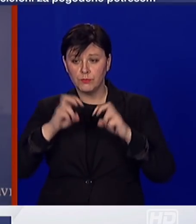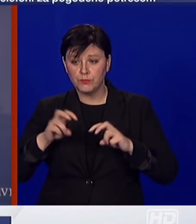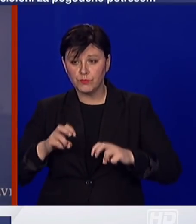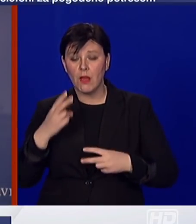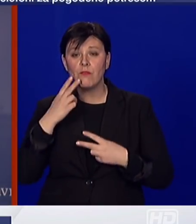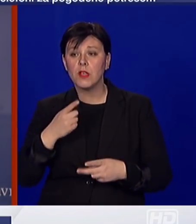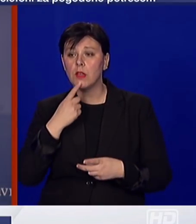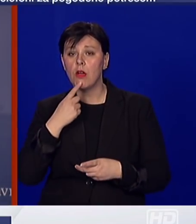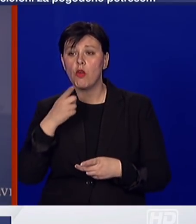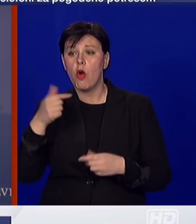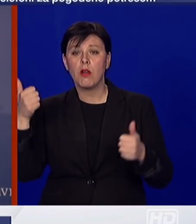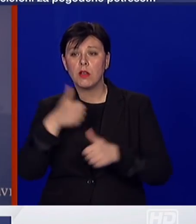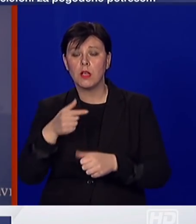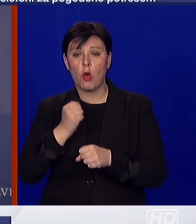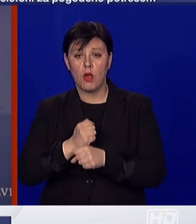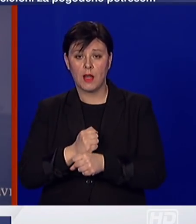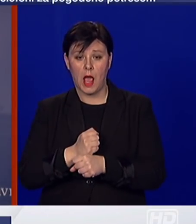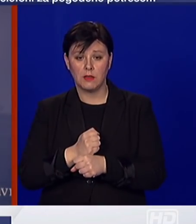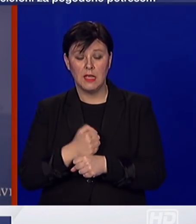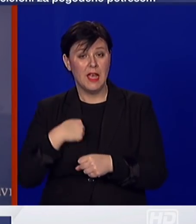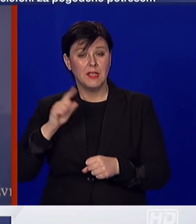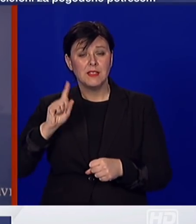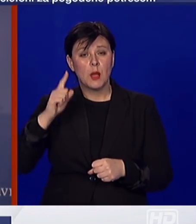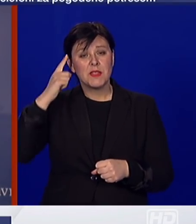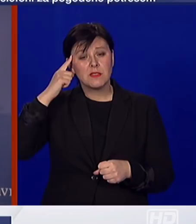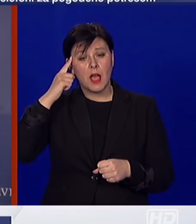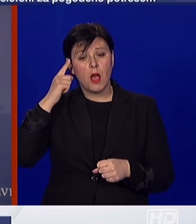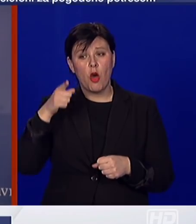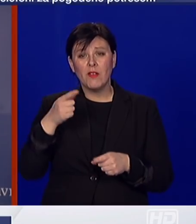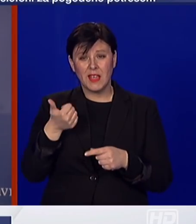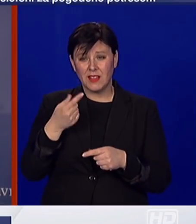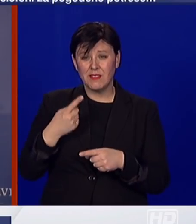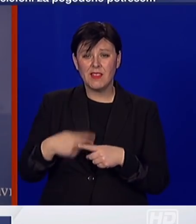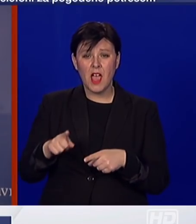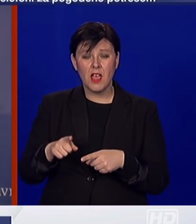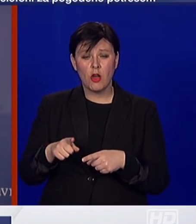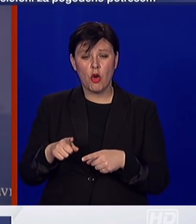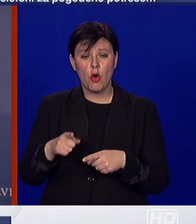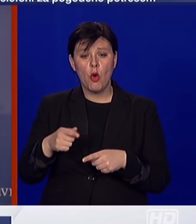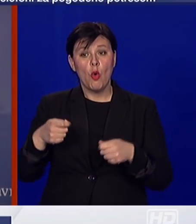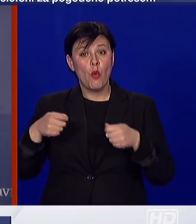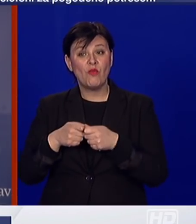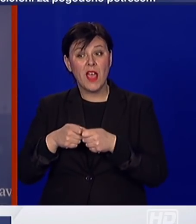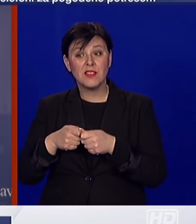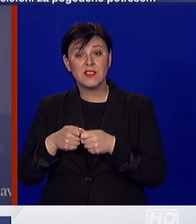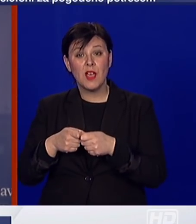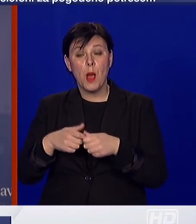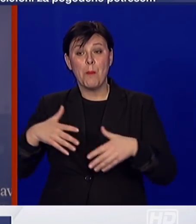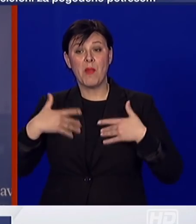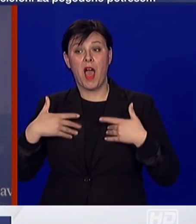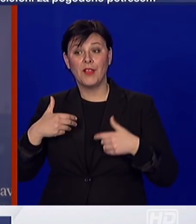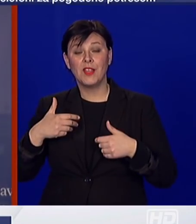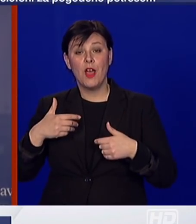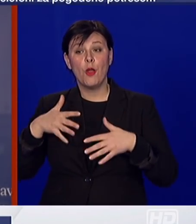Ja nisam znao za ovaj detalj o skupljanju mladih ljudi u kafićima,